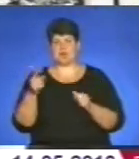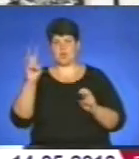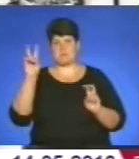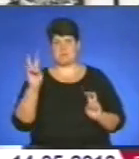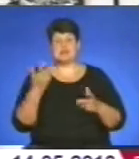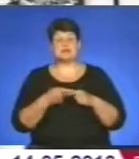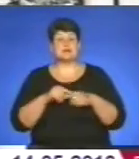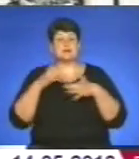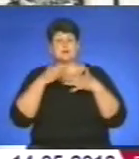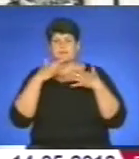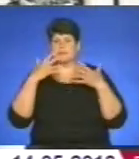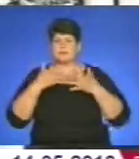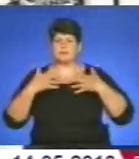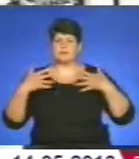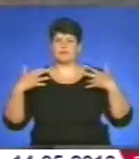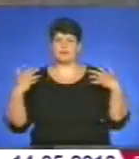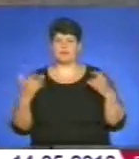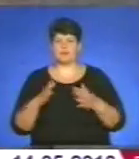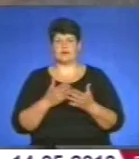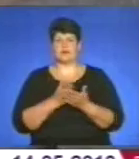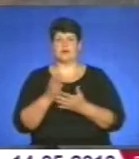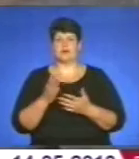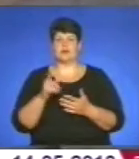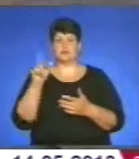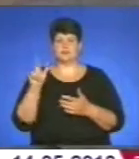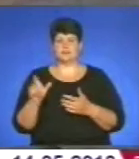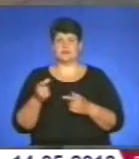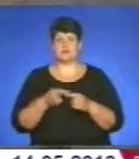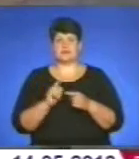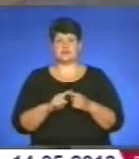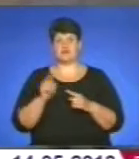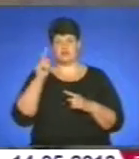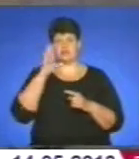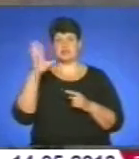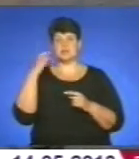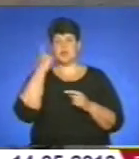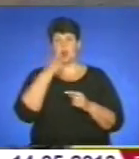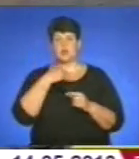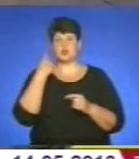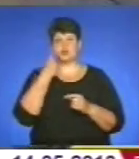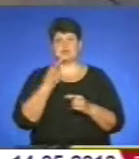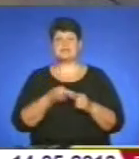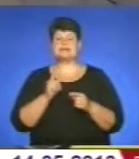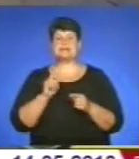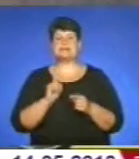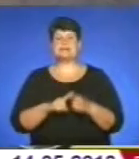багатогранна людина, багатогранна особистість. Визначна особистість, яка сьогодні можу сміло говорити, що це практично один із